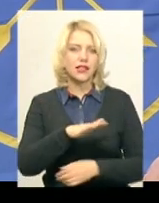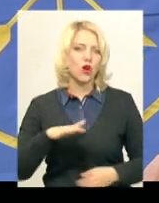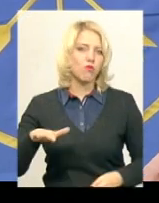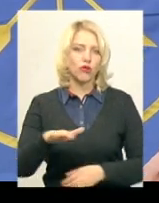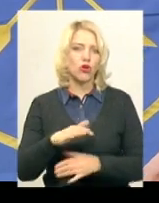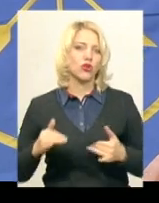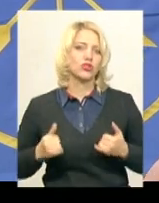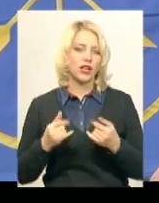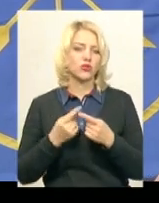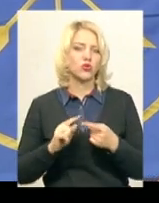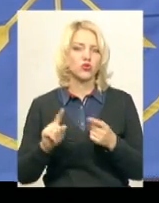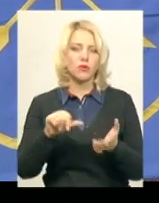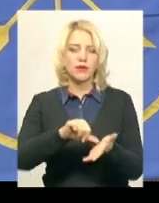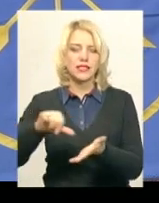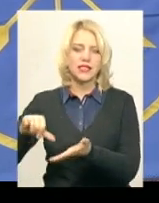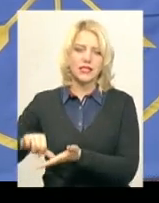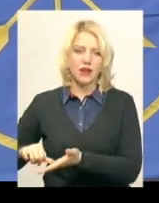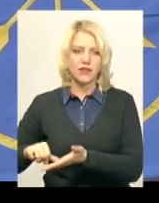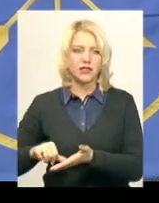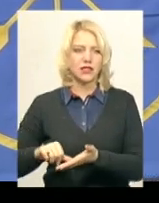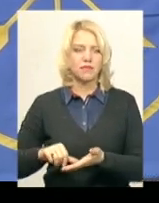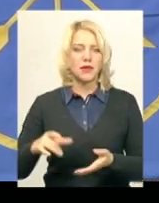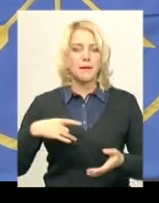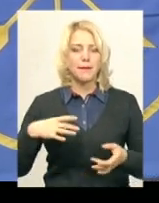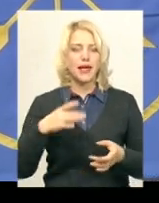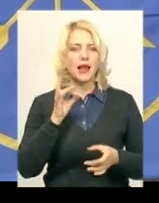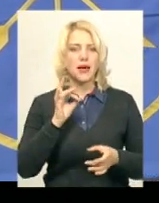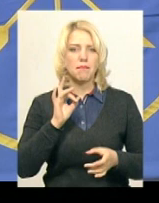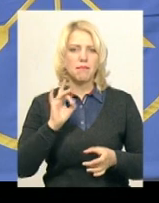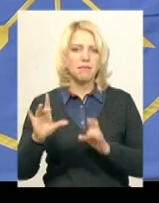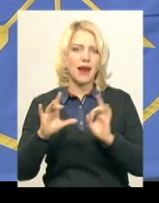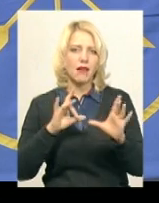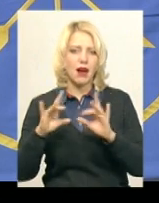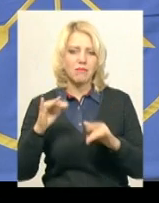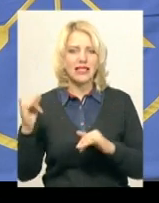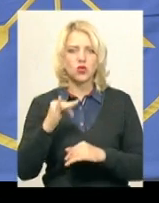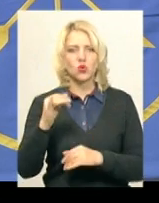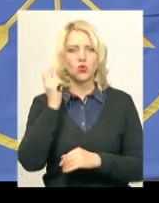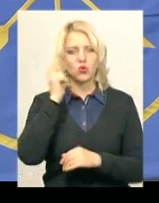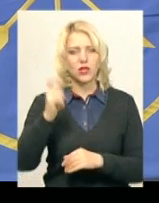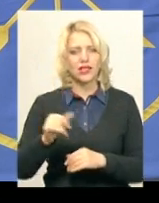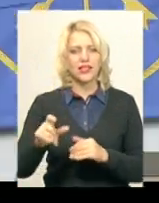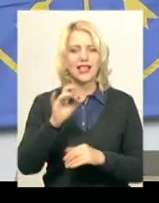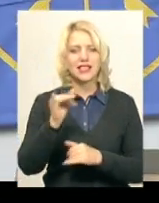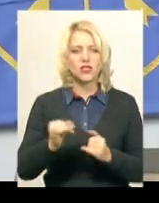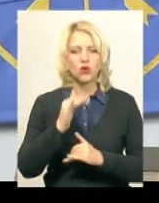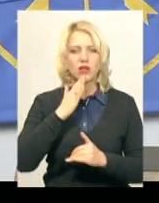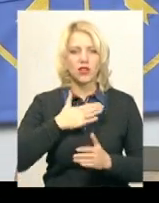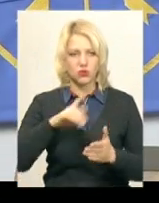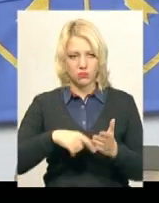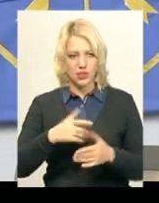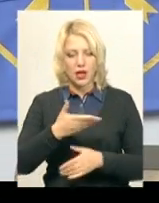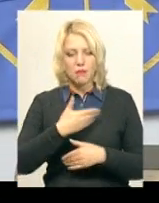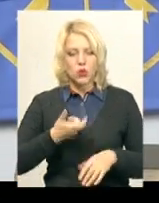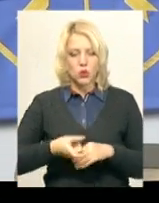представити певні білі плями історії України і історії нашого міста. Ми дуже